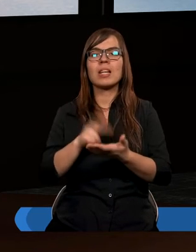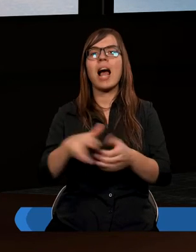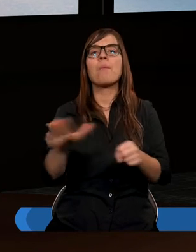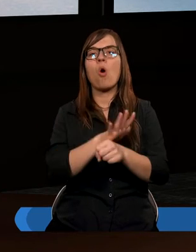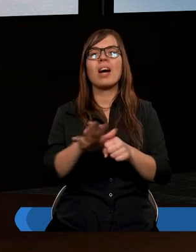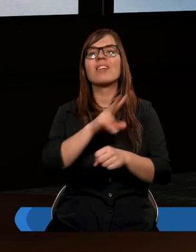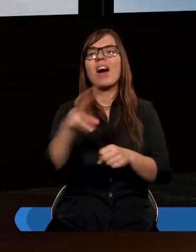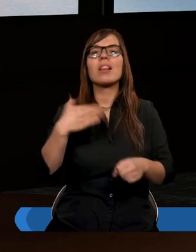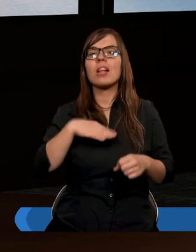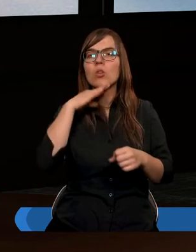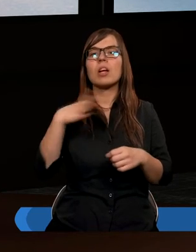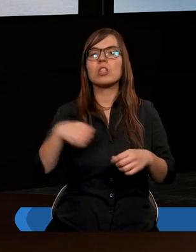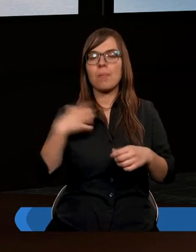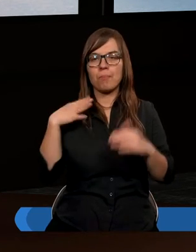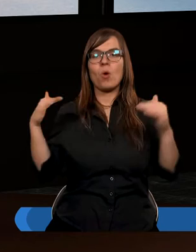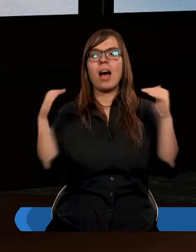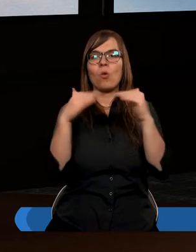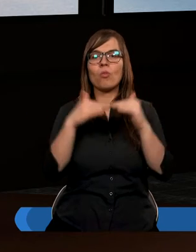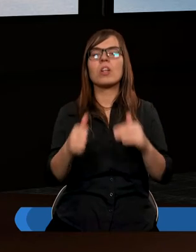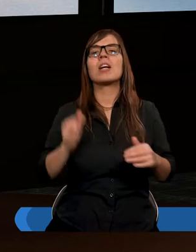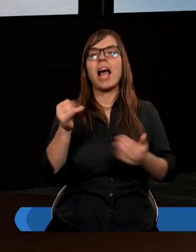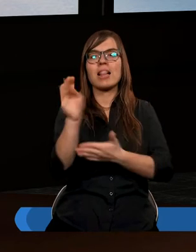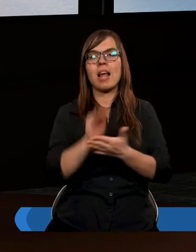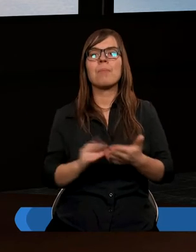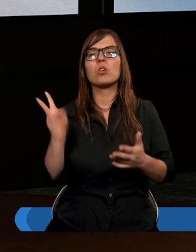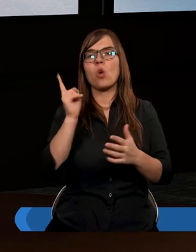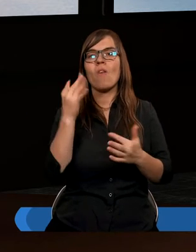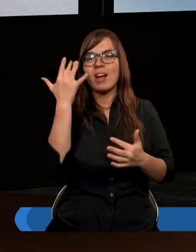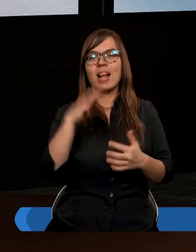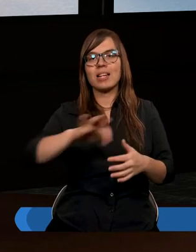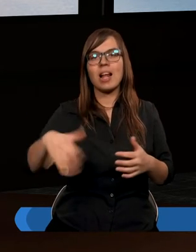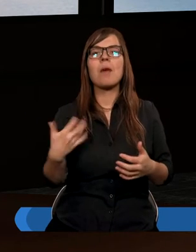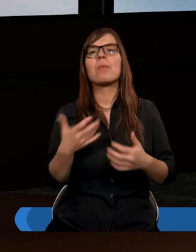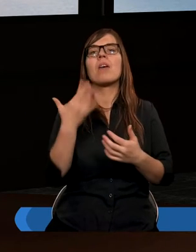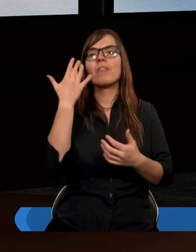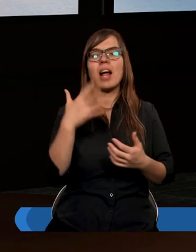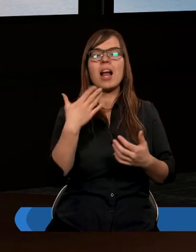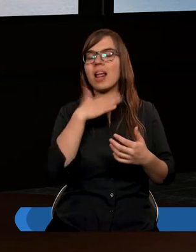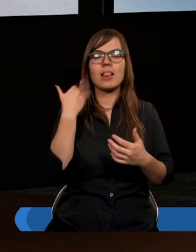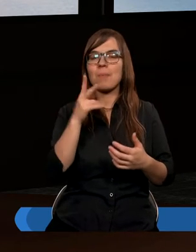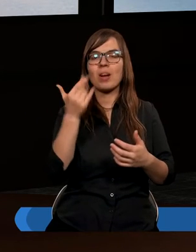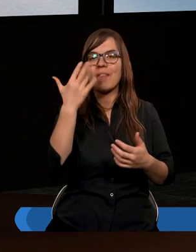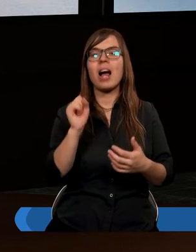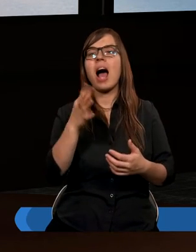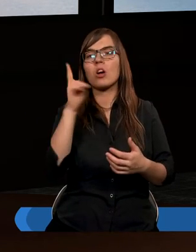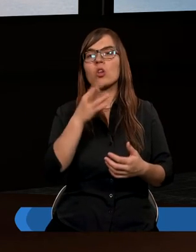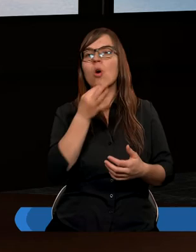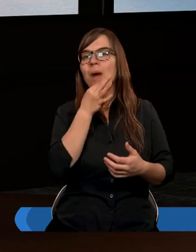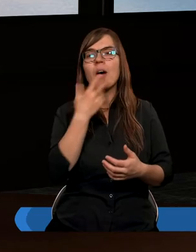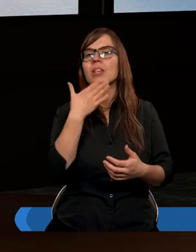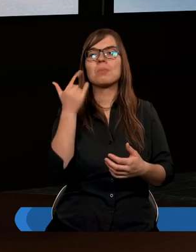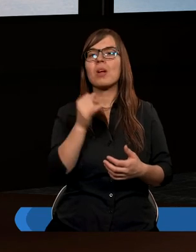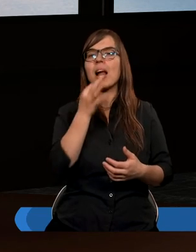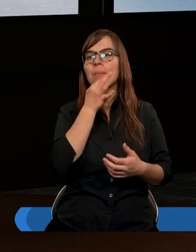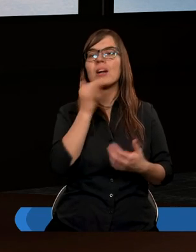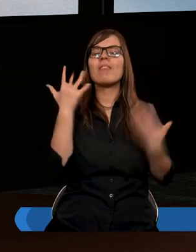niedostatku ażeby była równość jak napisano kto wiele zebrał nie miał za wiele a kto mało nie miał za mało